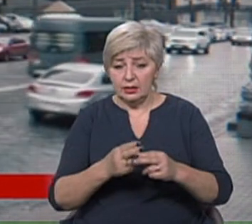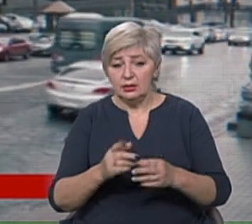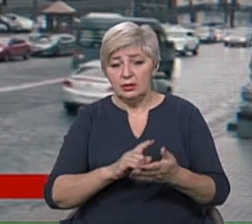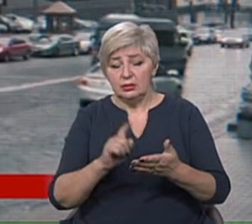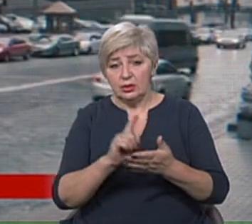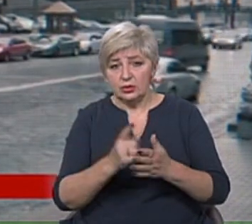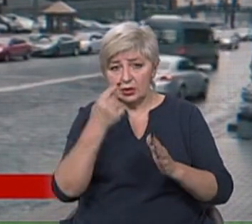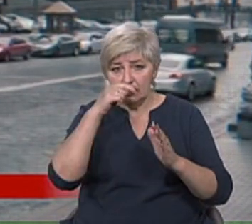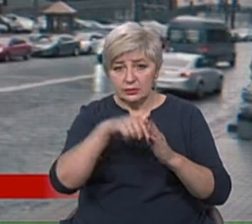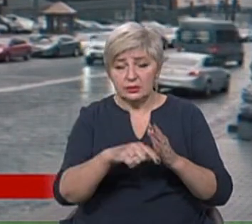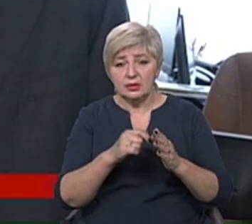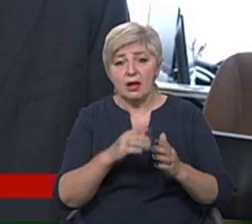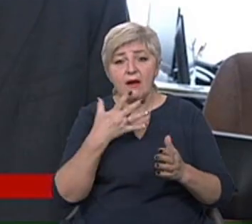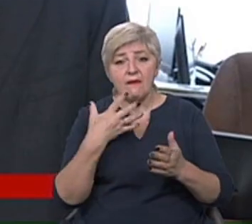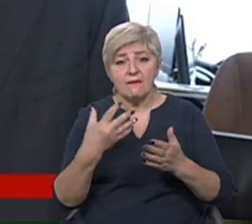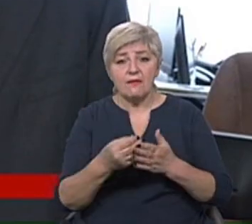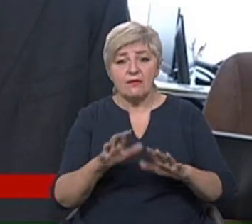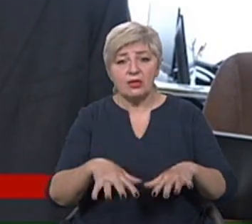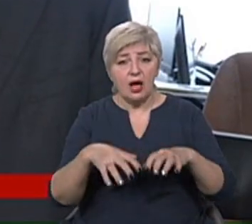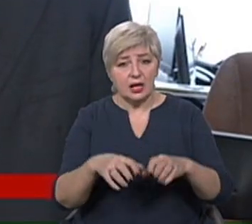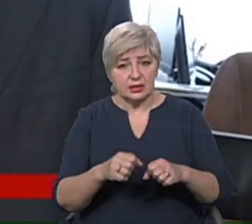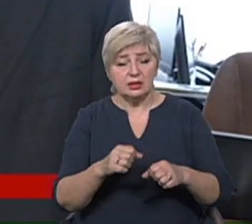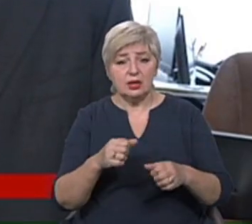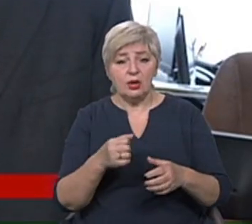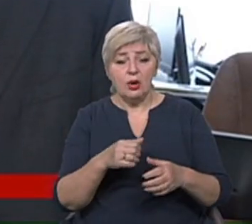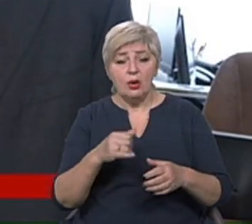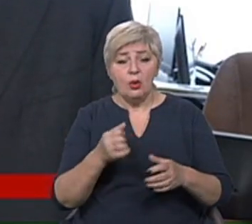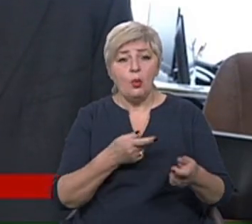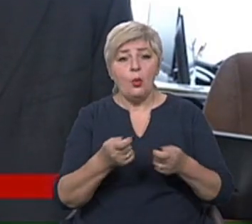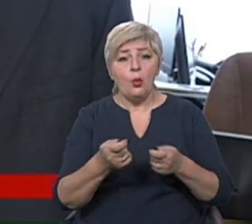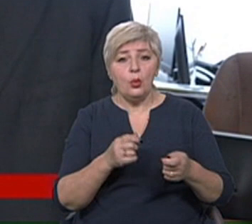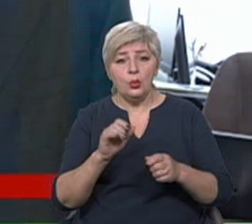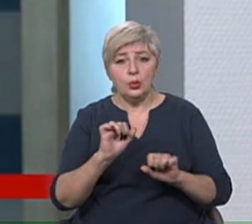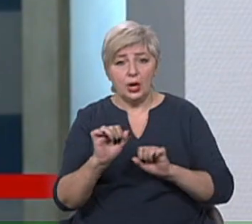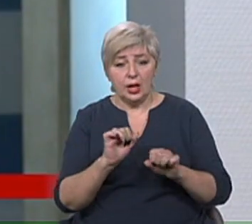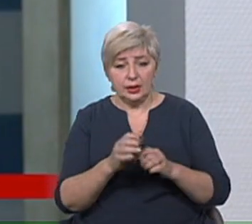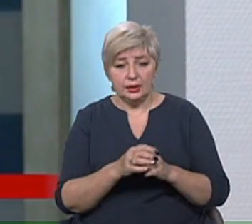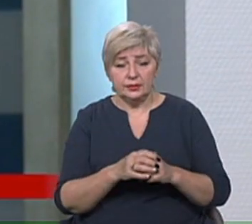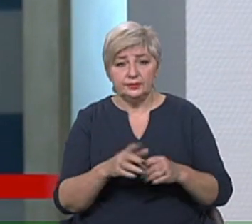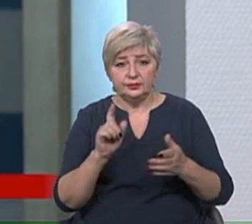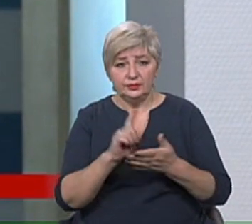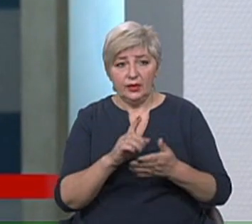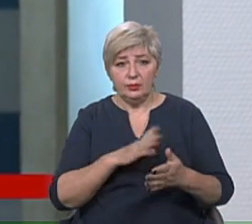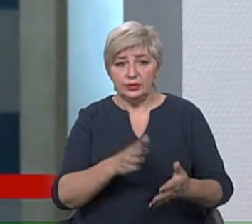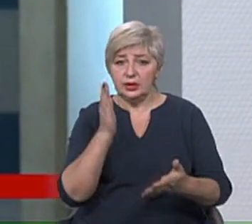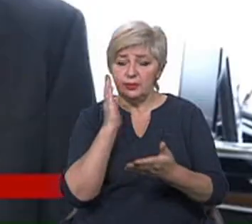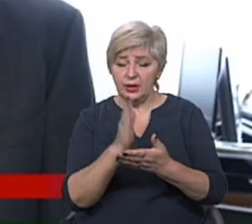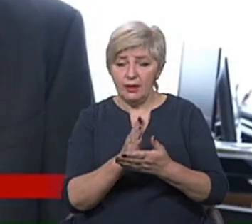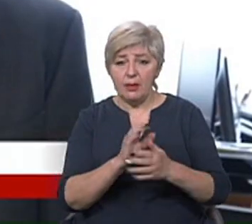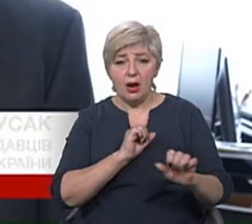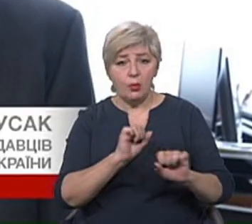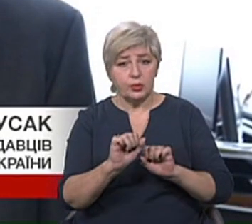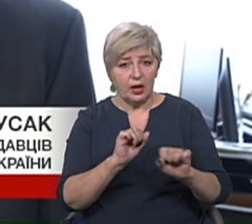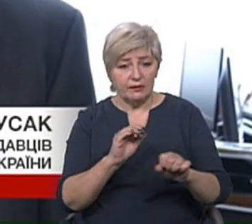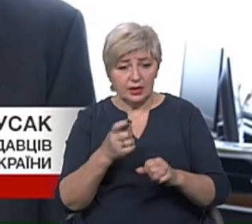втрутитися власник – уряд. Необхідно здійснювати якісь елементи прямого управління. Уряд України в